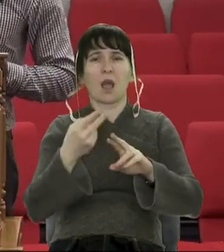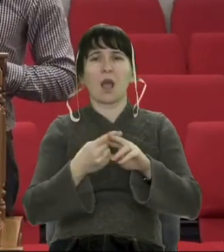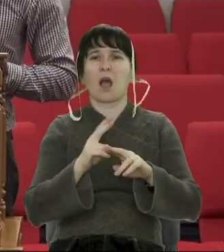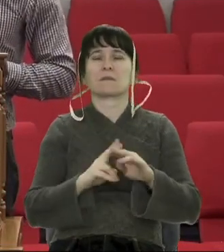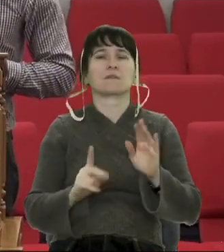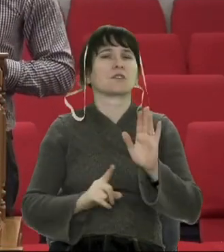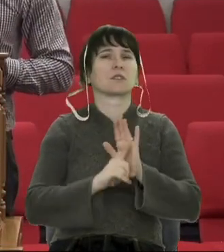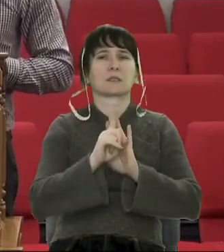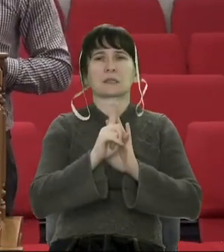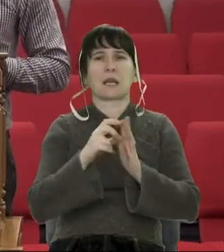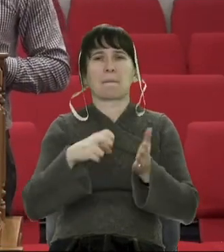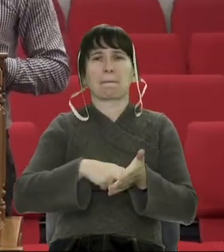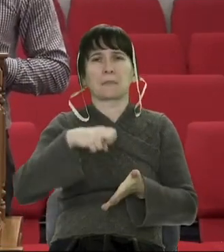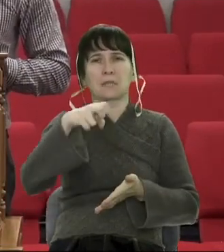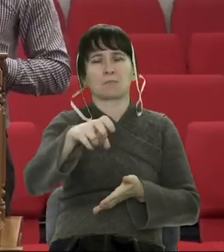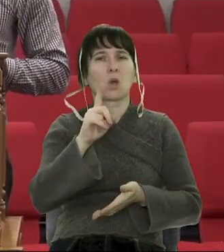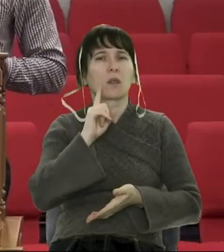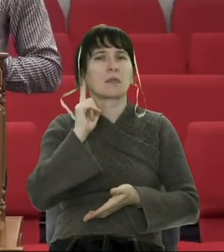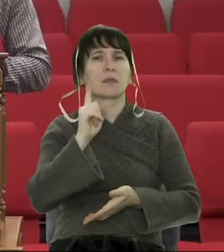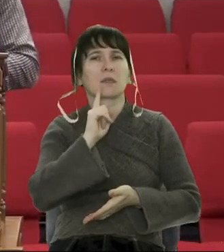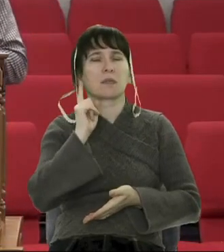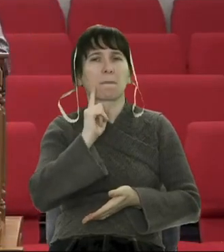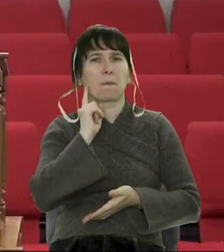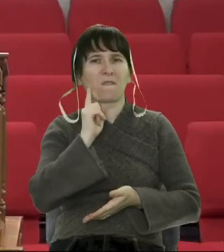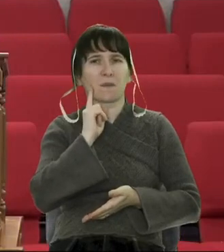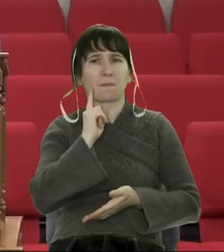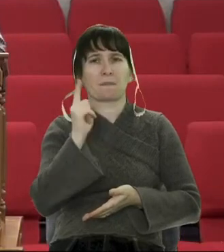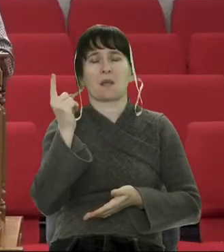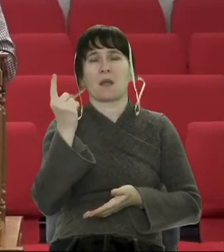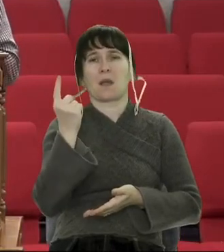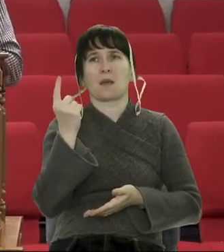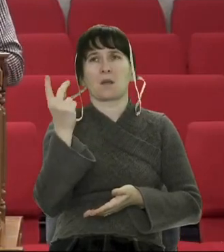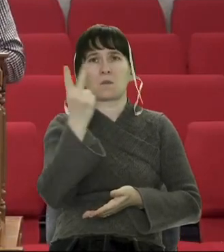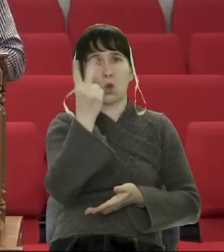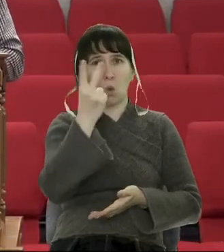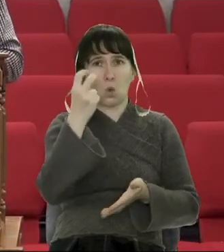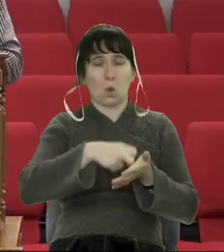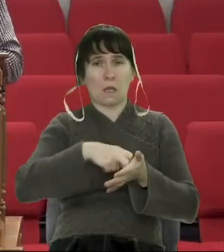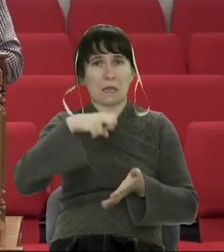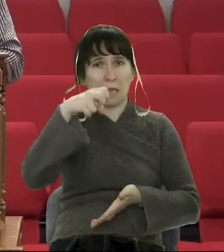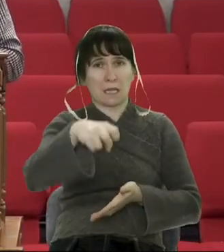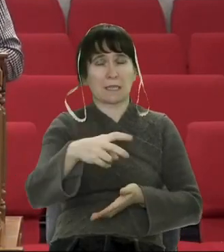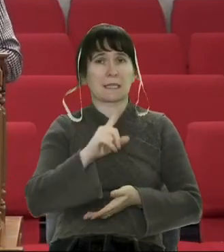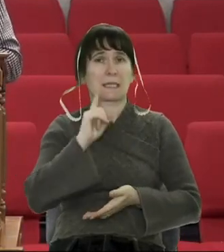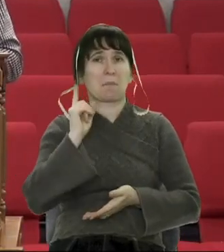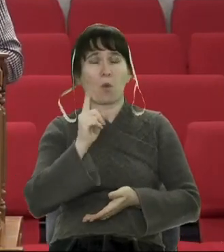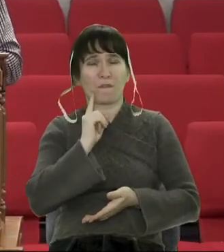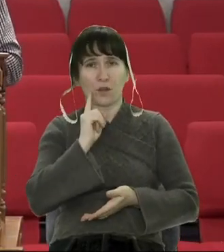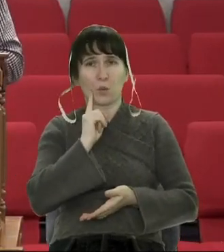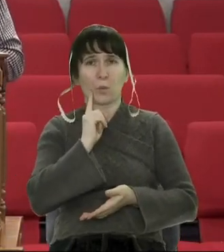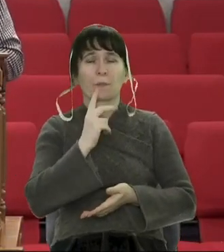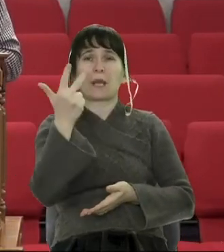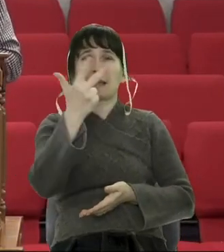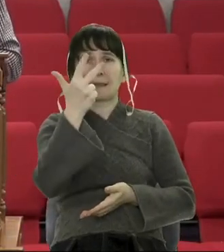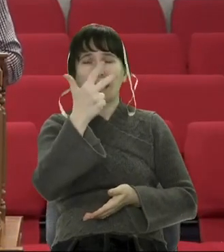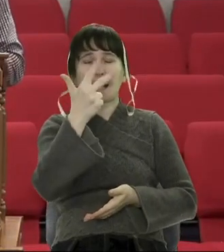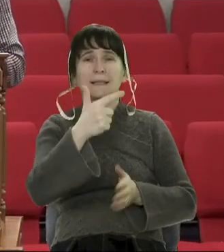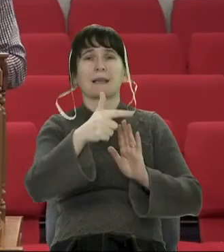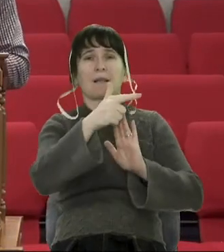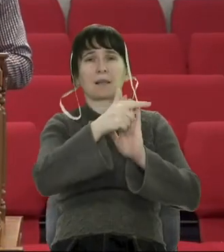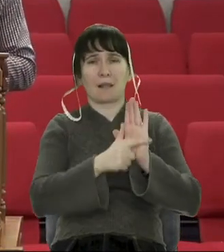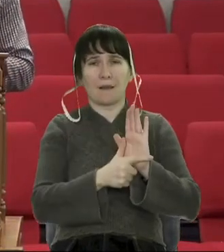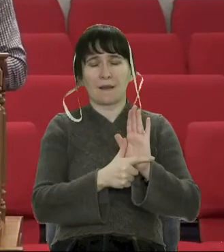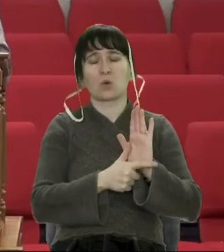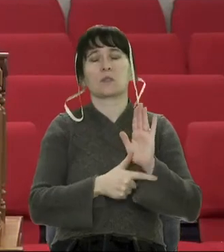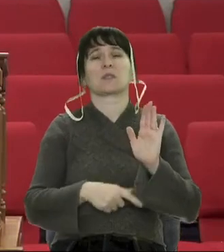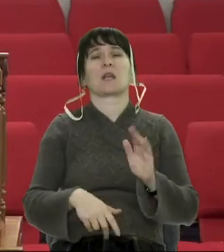Тимофія. Буду зачитувати другий, перший лист, другий лист до Тимофія. Читаю третій розділ з першого